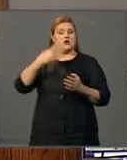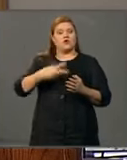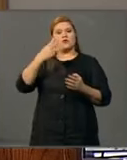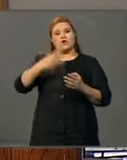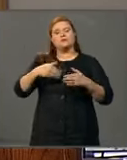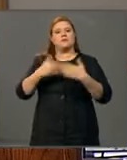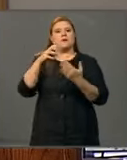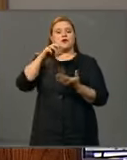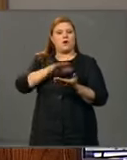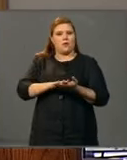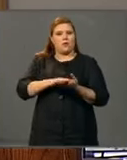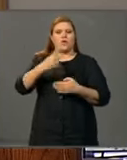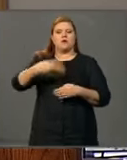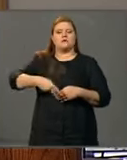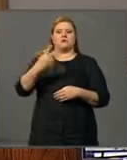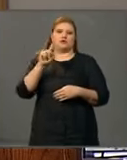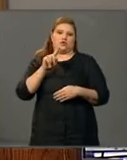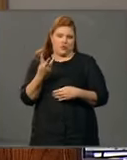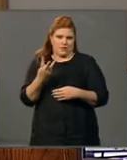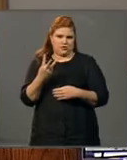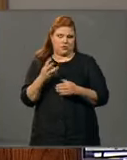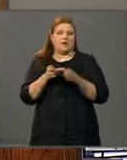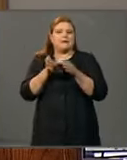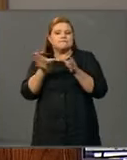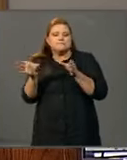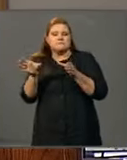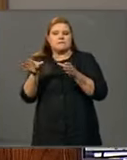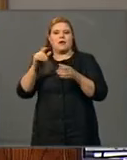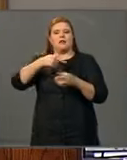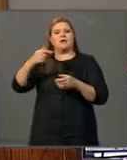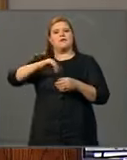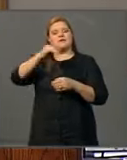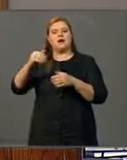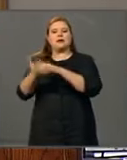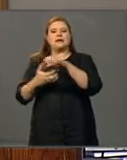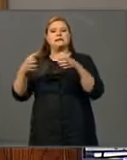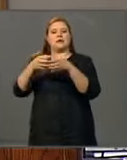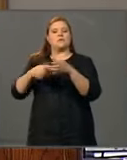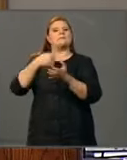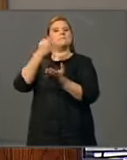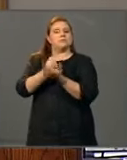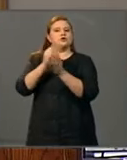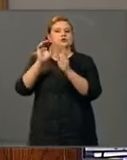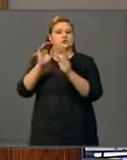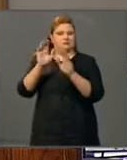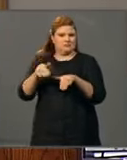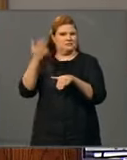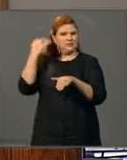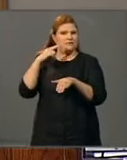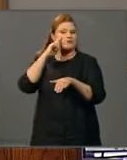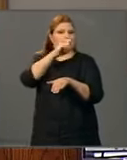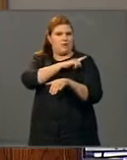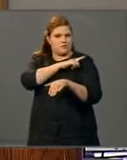.2013 erillisen Talvivaara-kriisiryhmän perustamisesta, jonka tehtävä on ollut ylläpitää